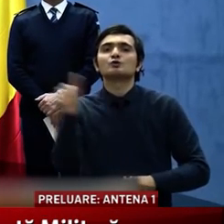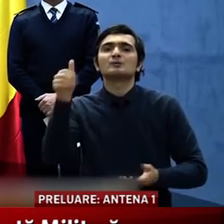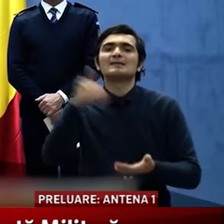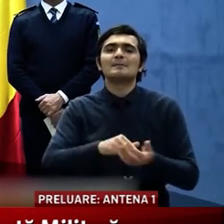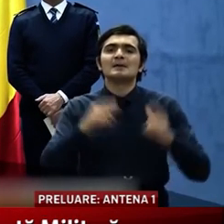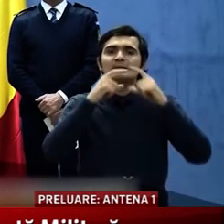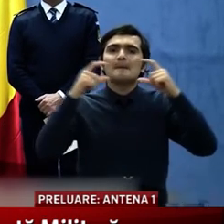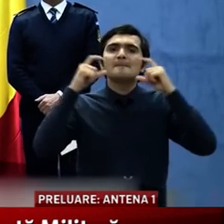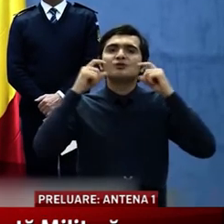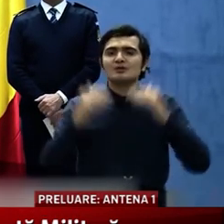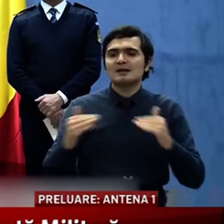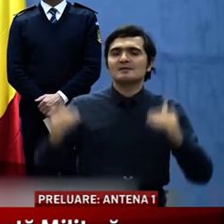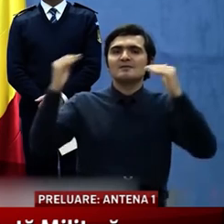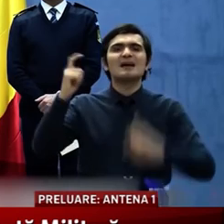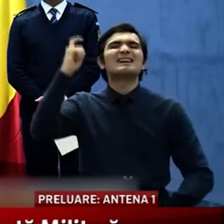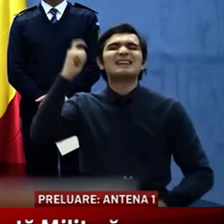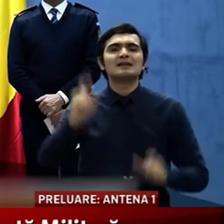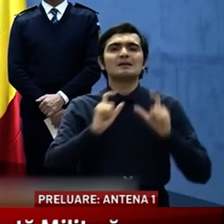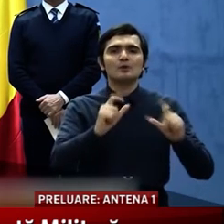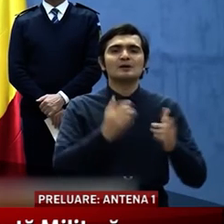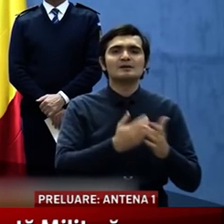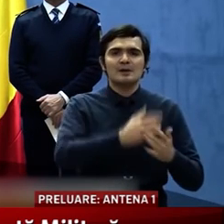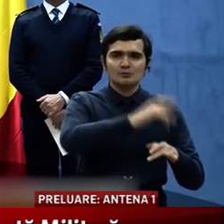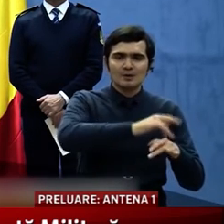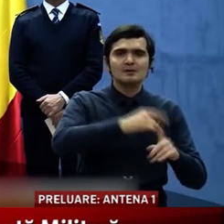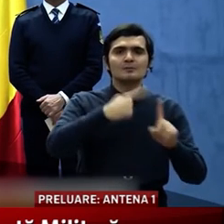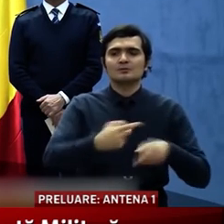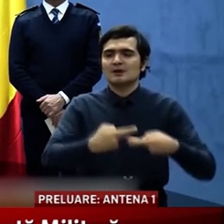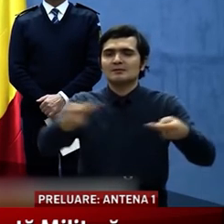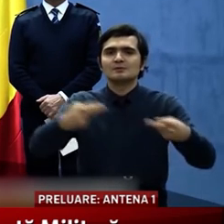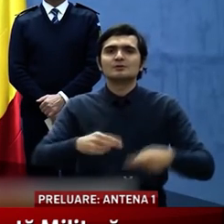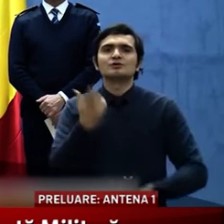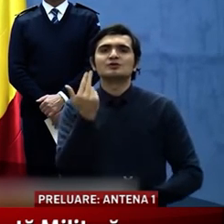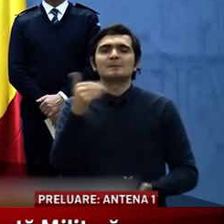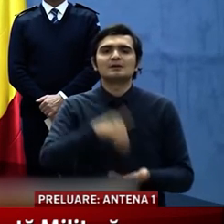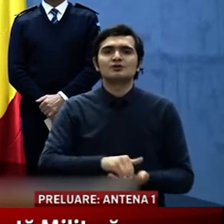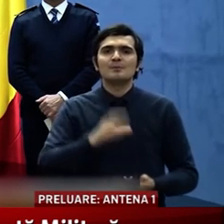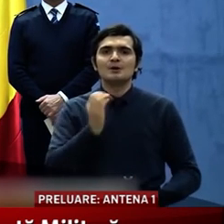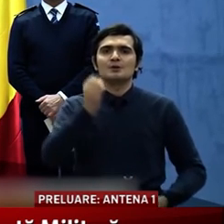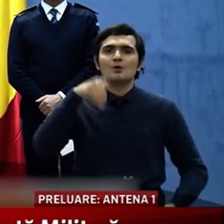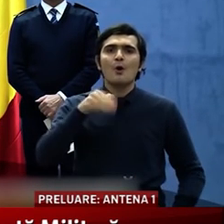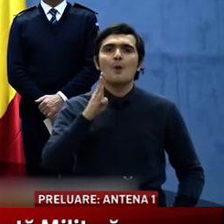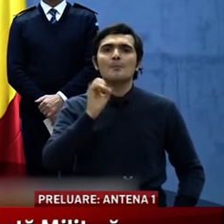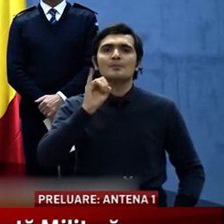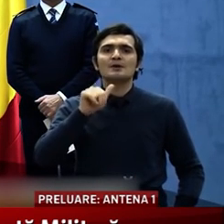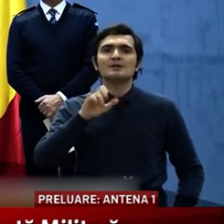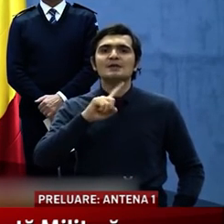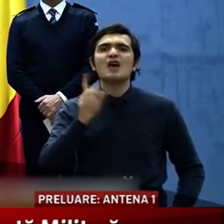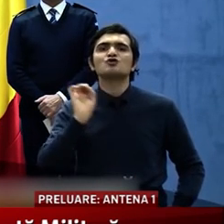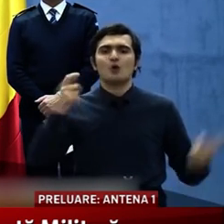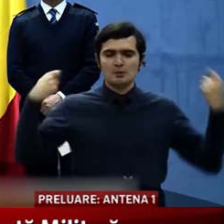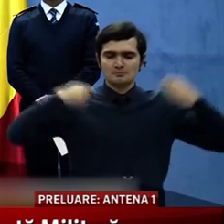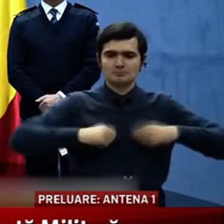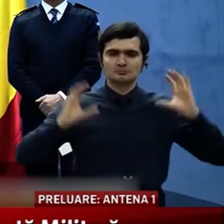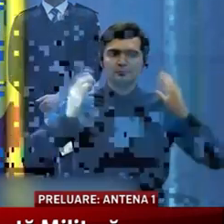nivel înalt de protecție pentru personalul medical și 15.000 de combinizoane. Asta este doar o primă livrare.